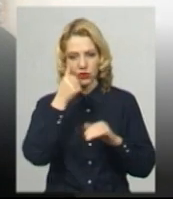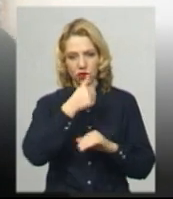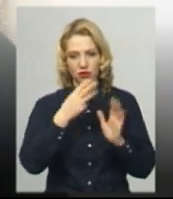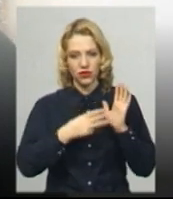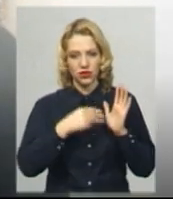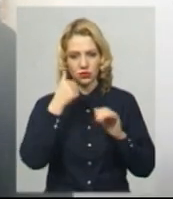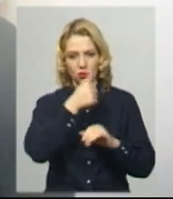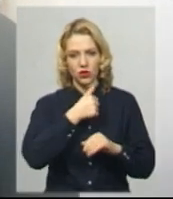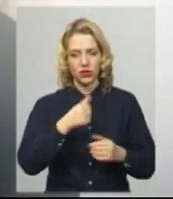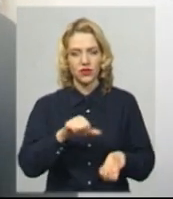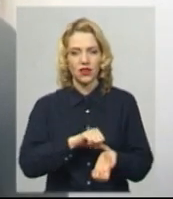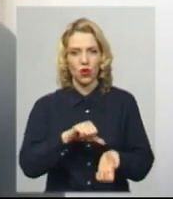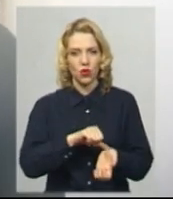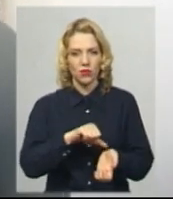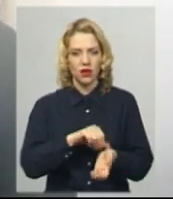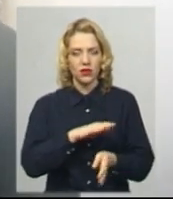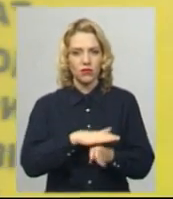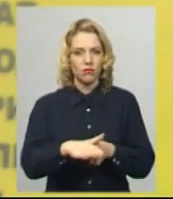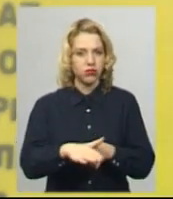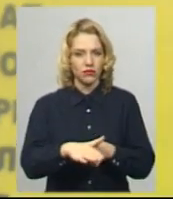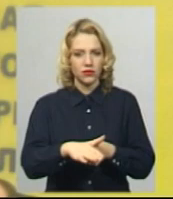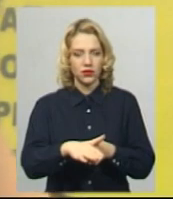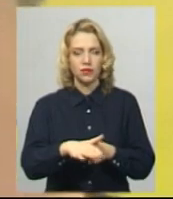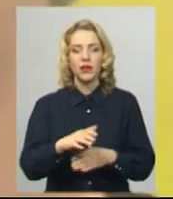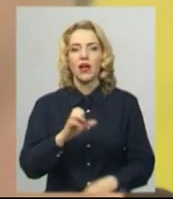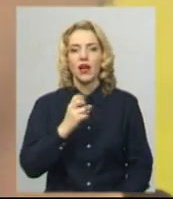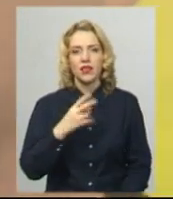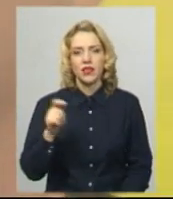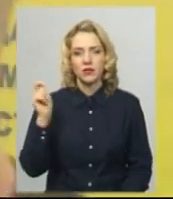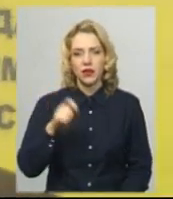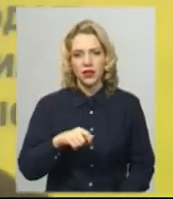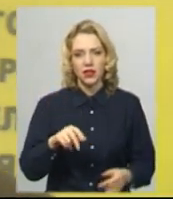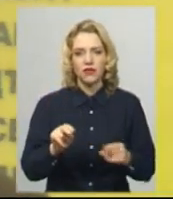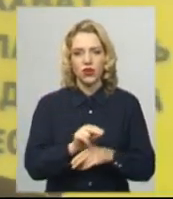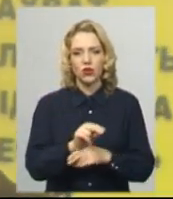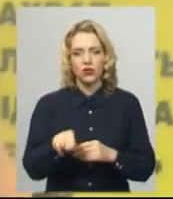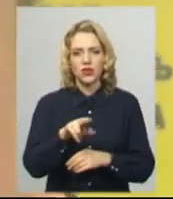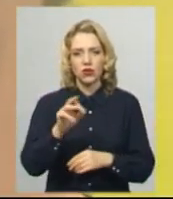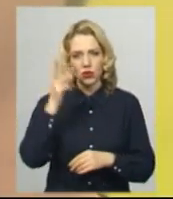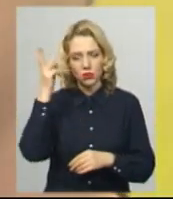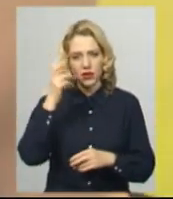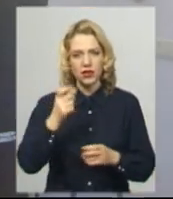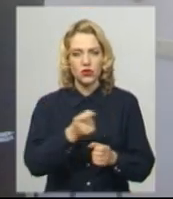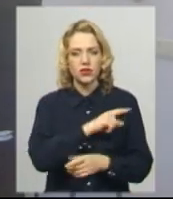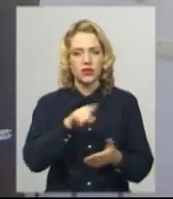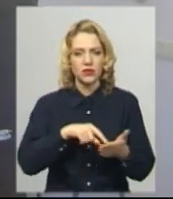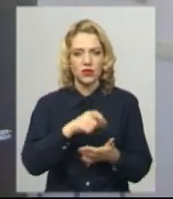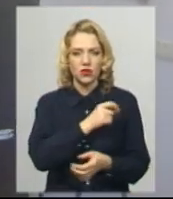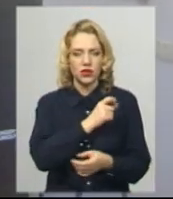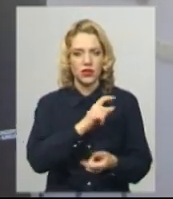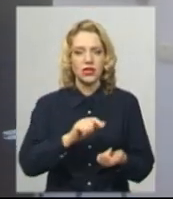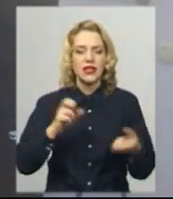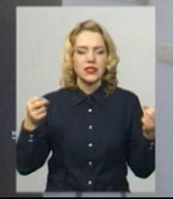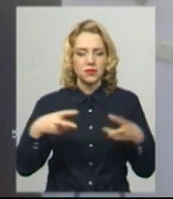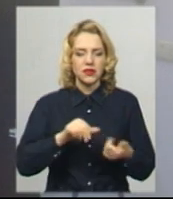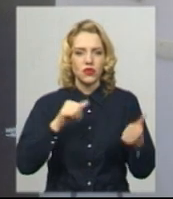років – це наркоманії, такої, тотальної. Андрій приїхав лікуватися до Хмельницького з Одеси. Кажеть спеціальне змінив оточення, аби не було